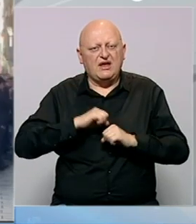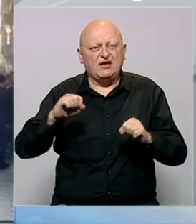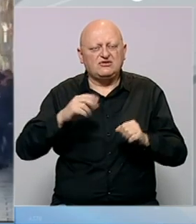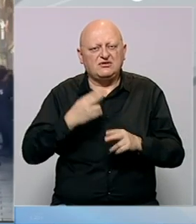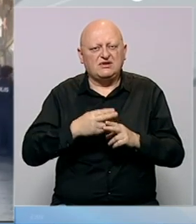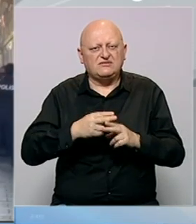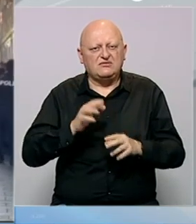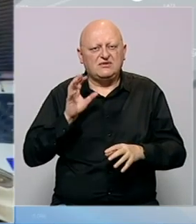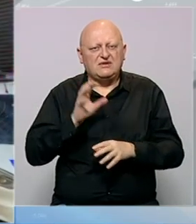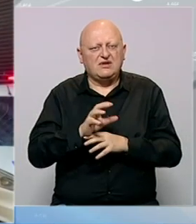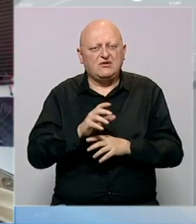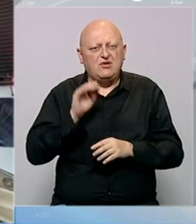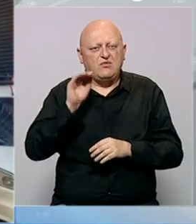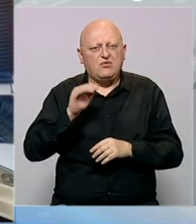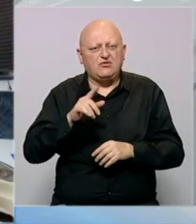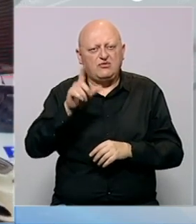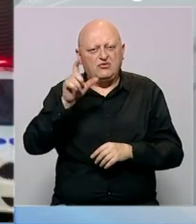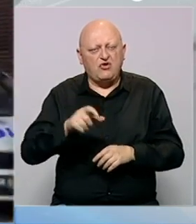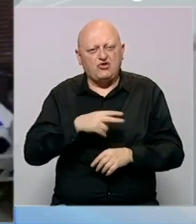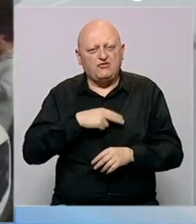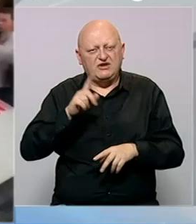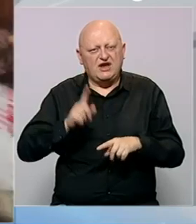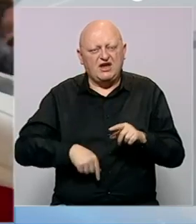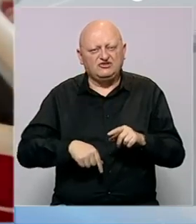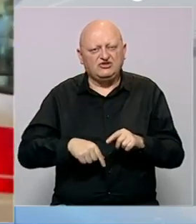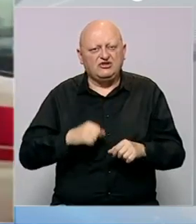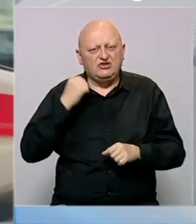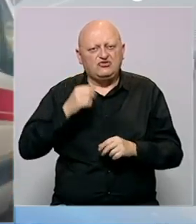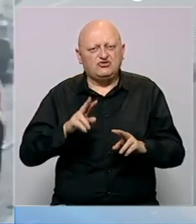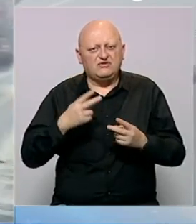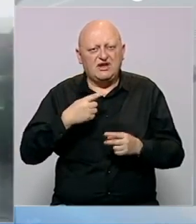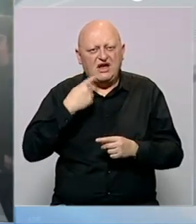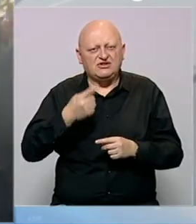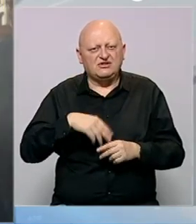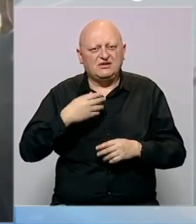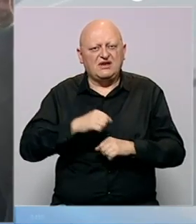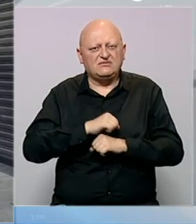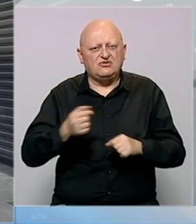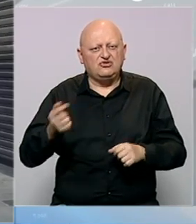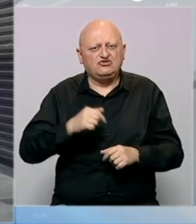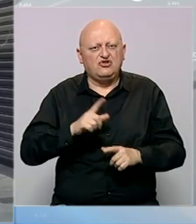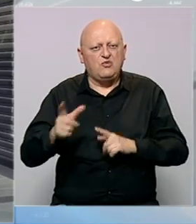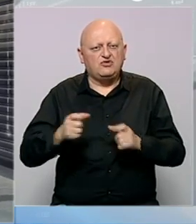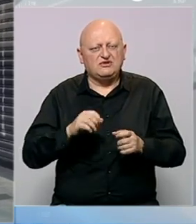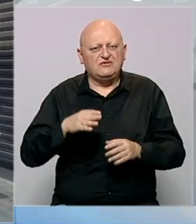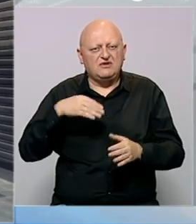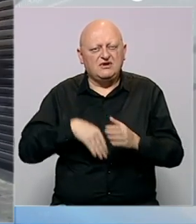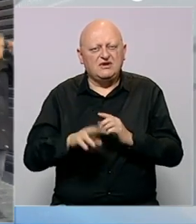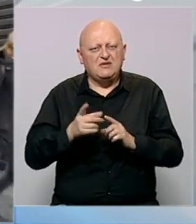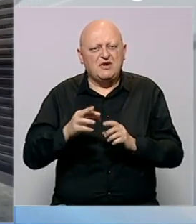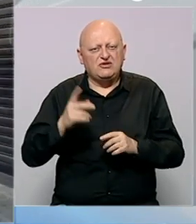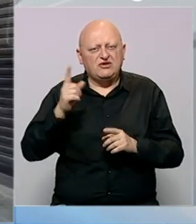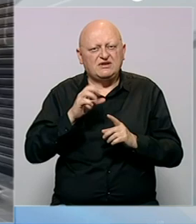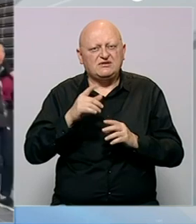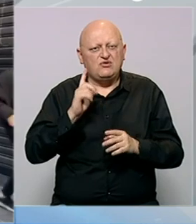je nazvao napadom i poručio da će odgovorni biti kažnjeni. Turski mediji navode da je nakon eksplozije došlo do opucnjave u metrovu u